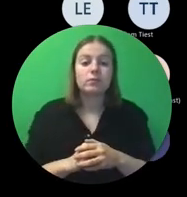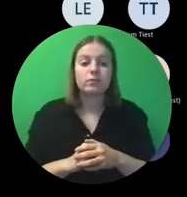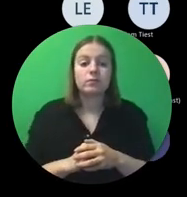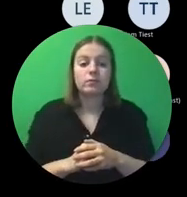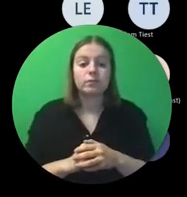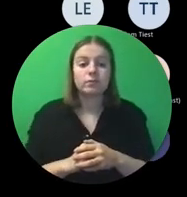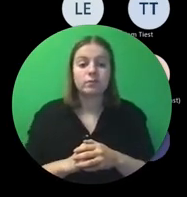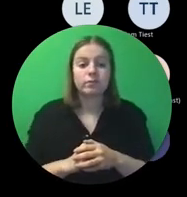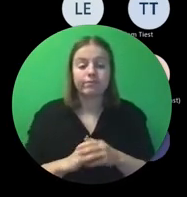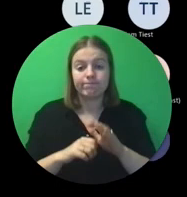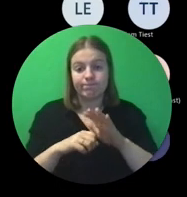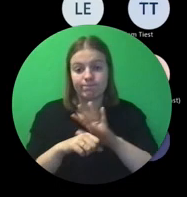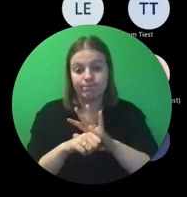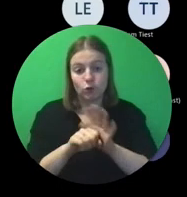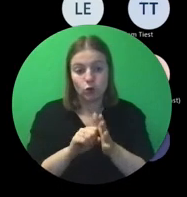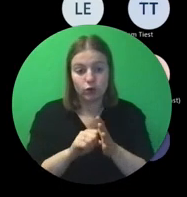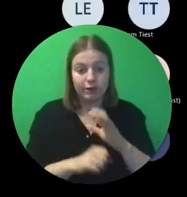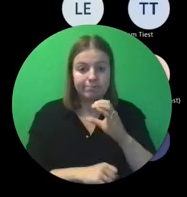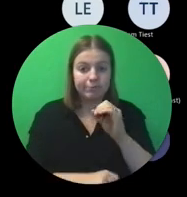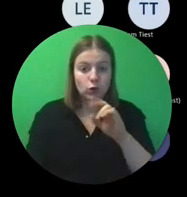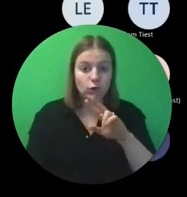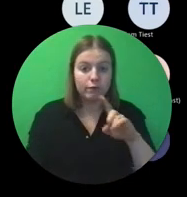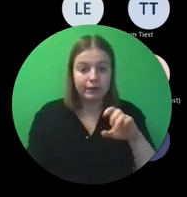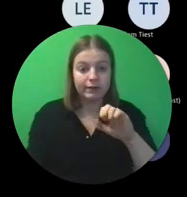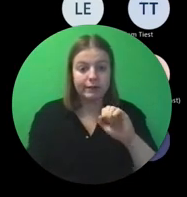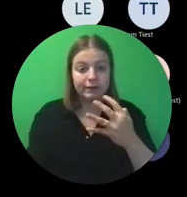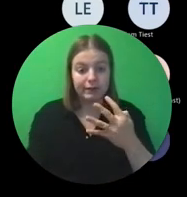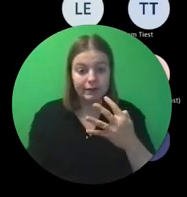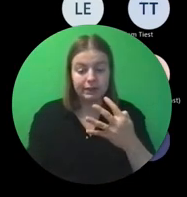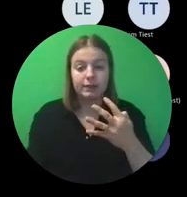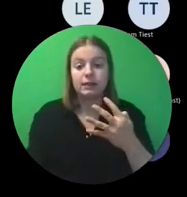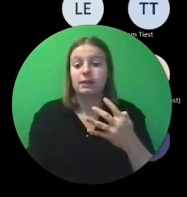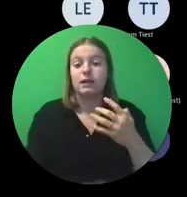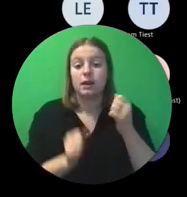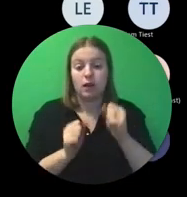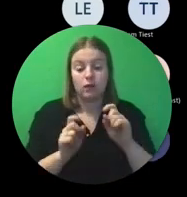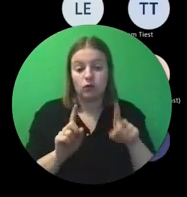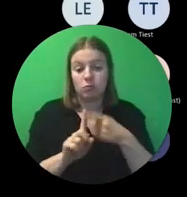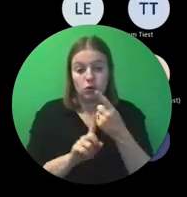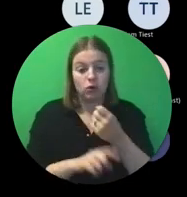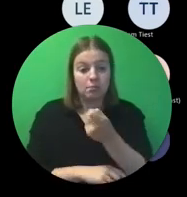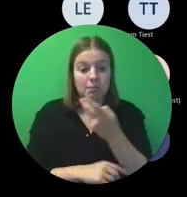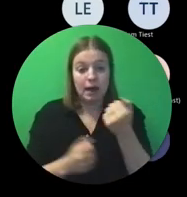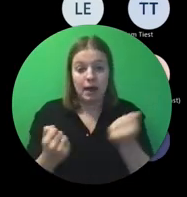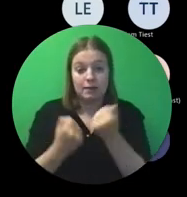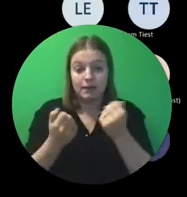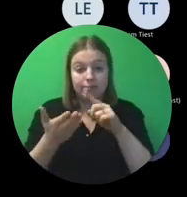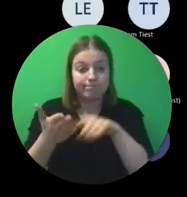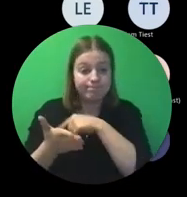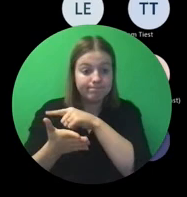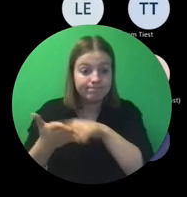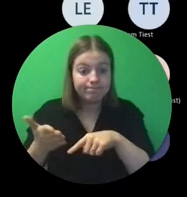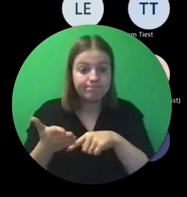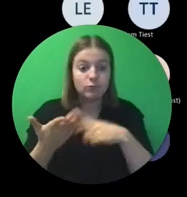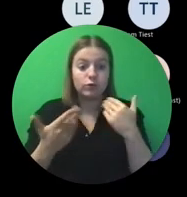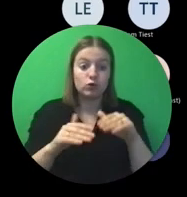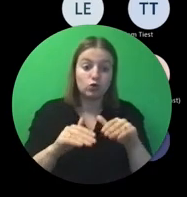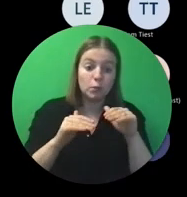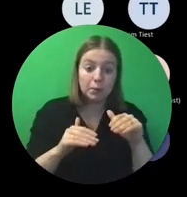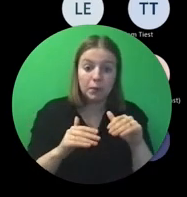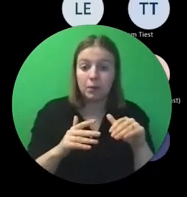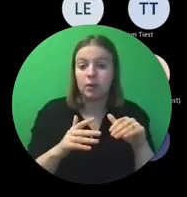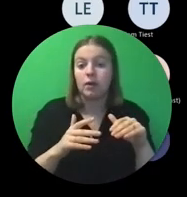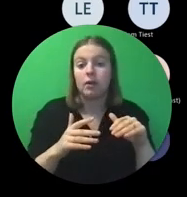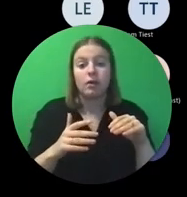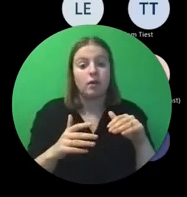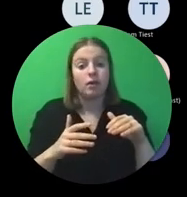Dus, COVID-19 uiteraard, kan ervoor zorgen dat bepaalde activiteiten geannuleerd worden, onderbroken worden,